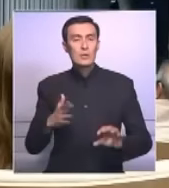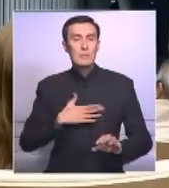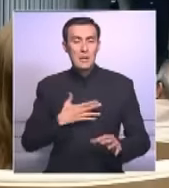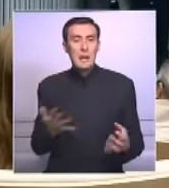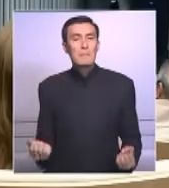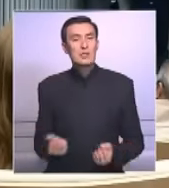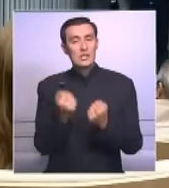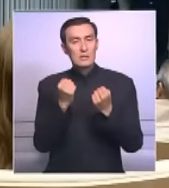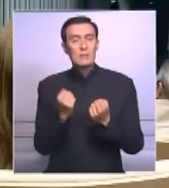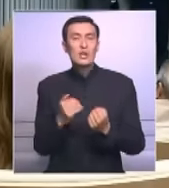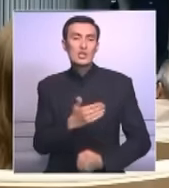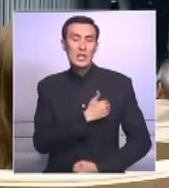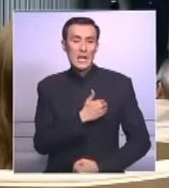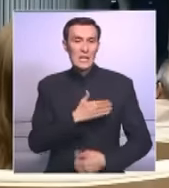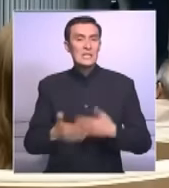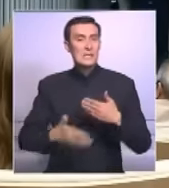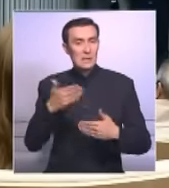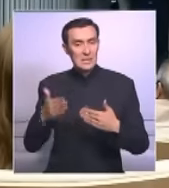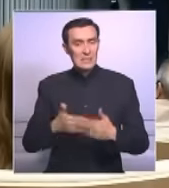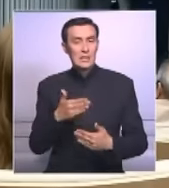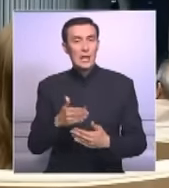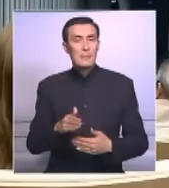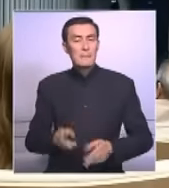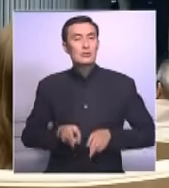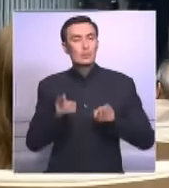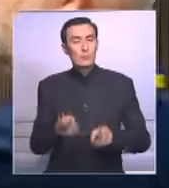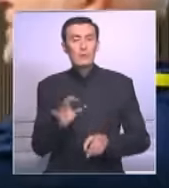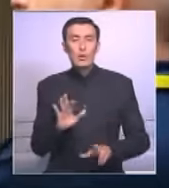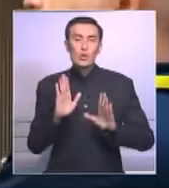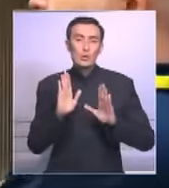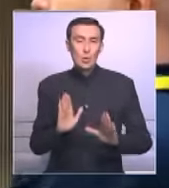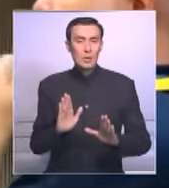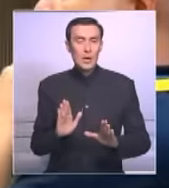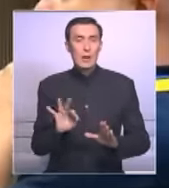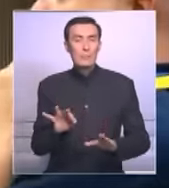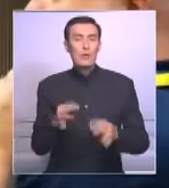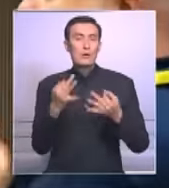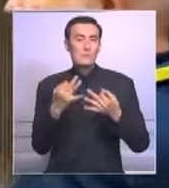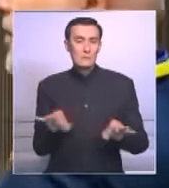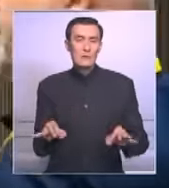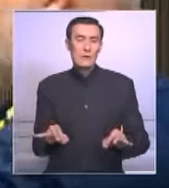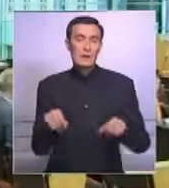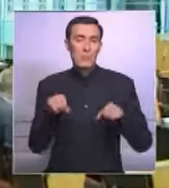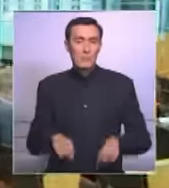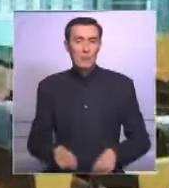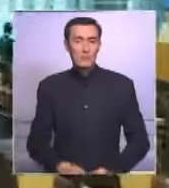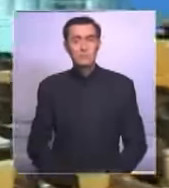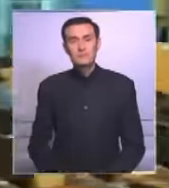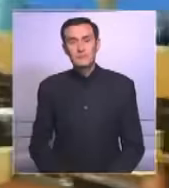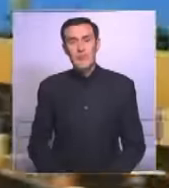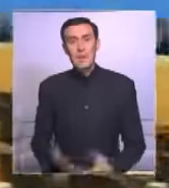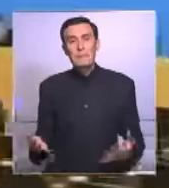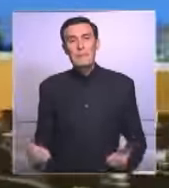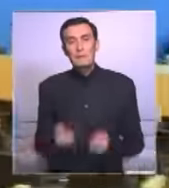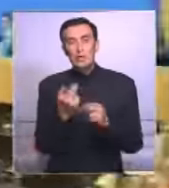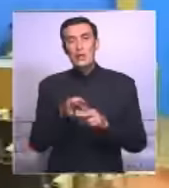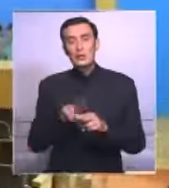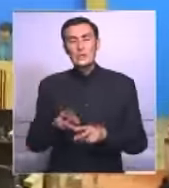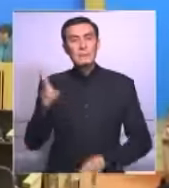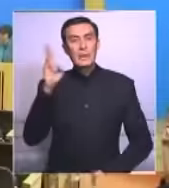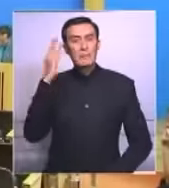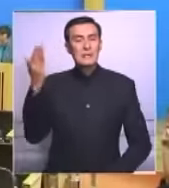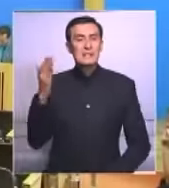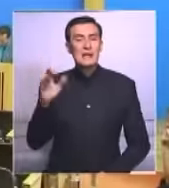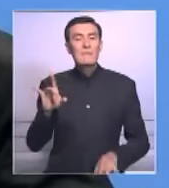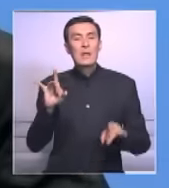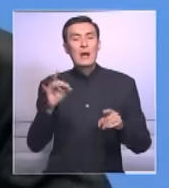поддерживаем желание справедливо наказать заговорщиков, но исключительно в рамках демократического правового поля. Поддержали эту позицию дипломаты